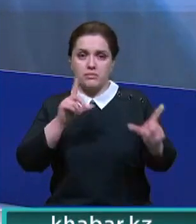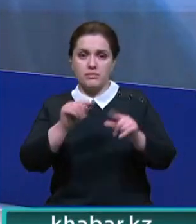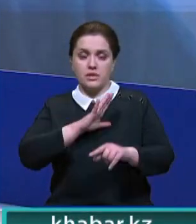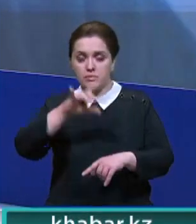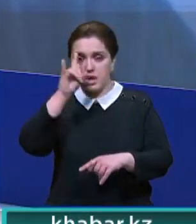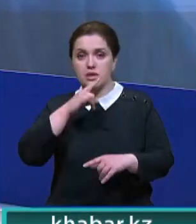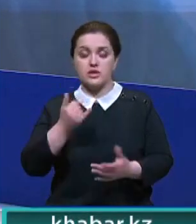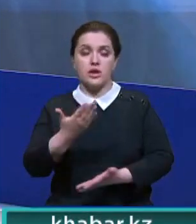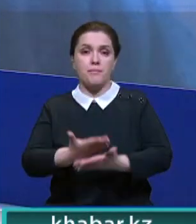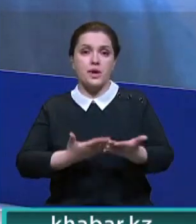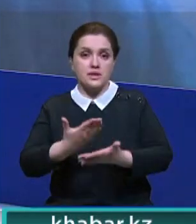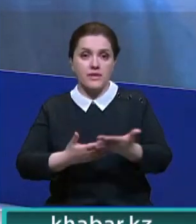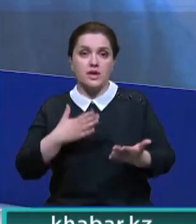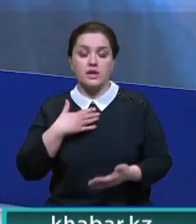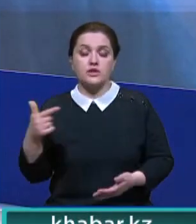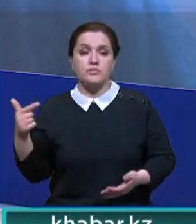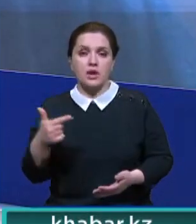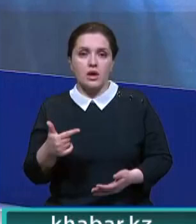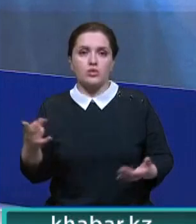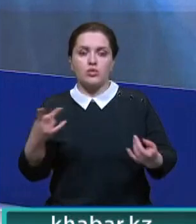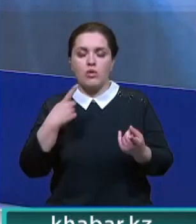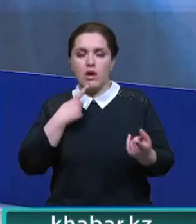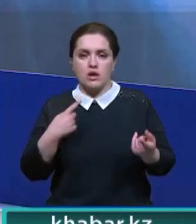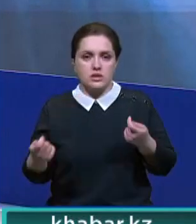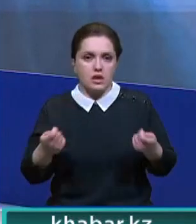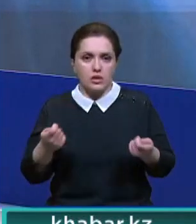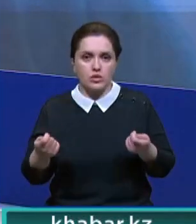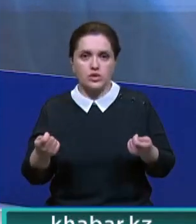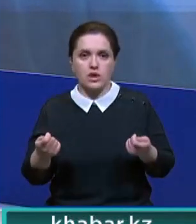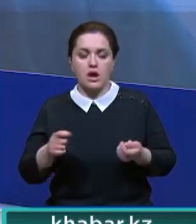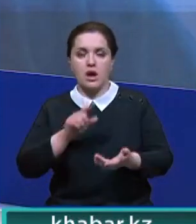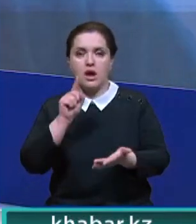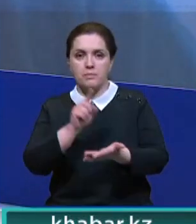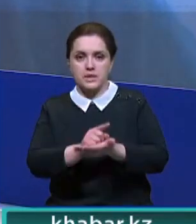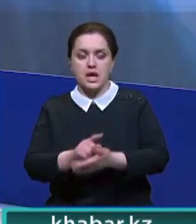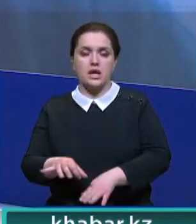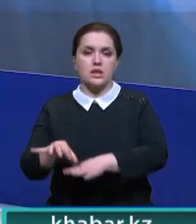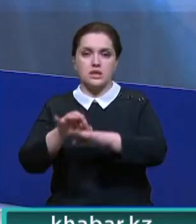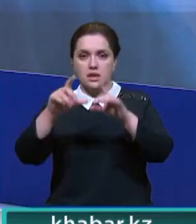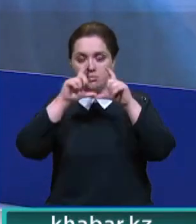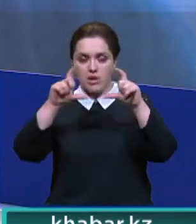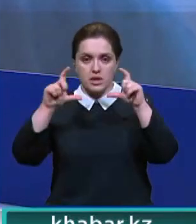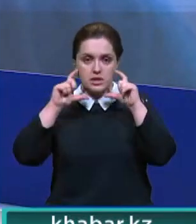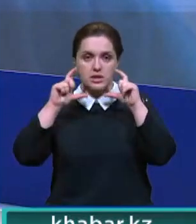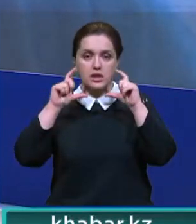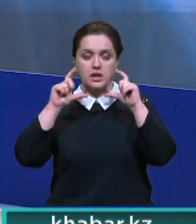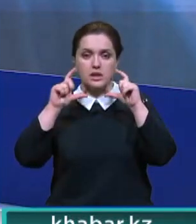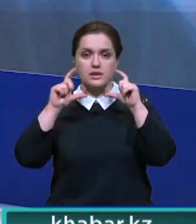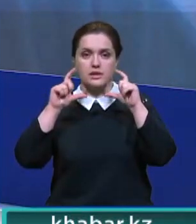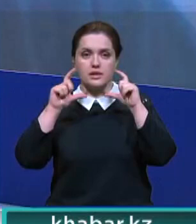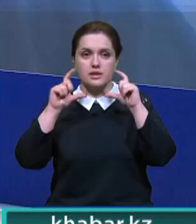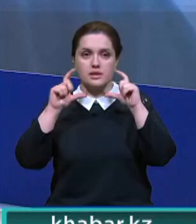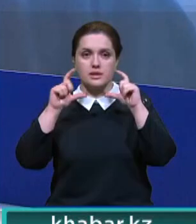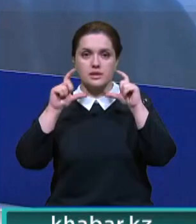посоветовала нашим гражданам быть более осторожными, обязательно носить маски и желательно